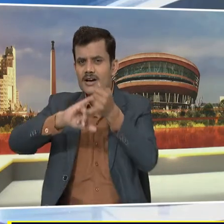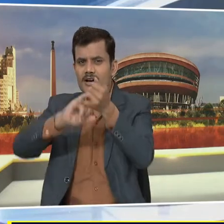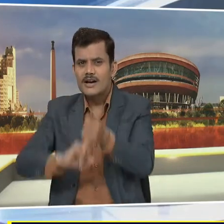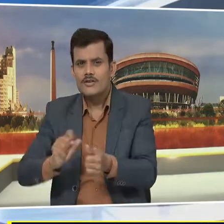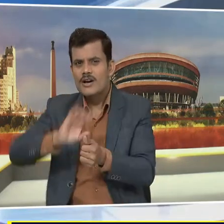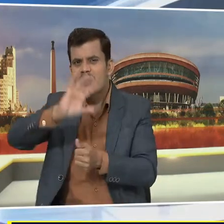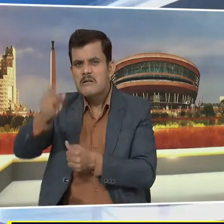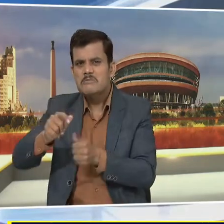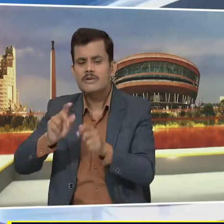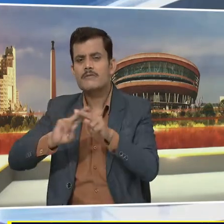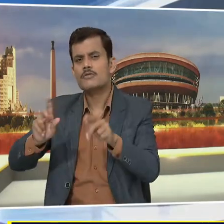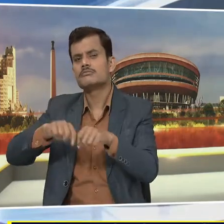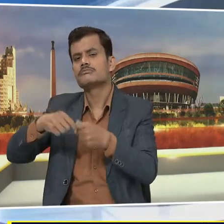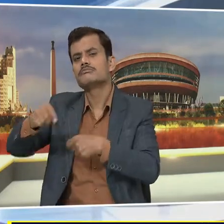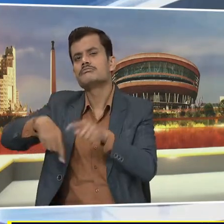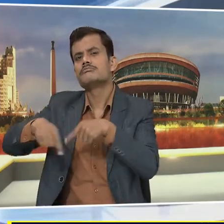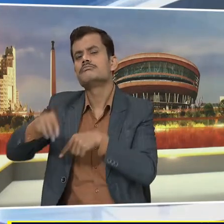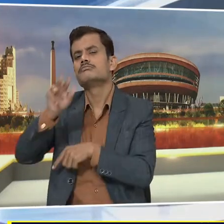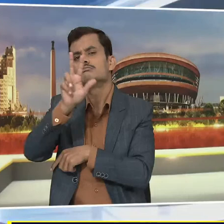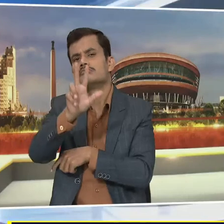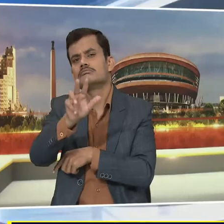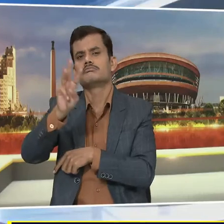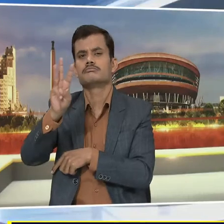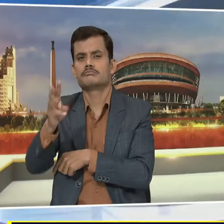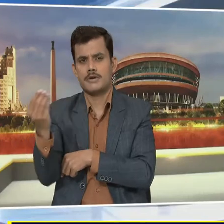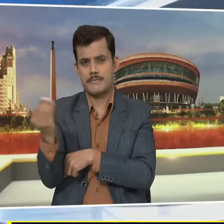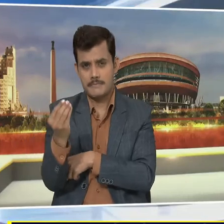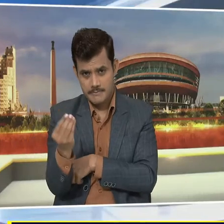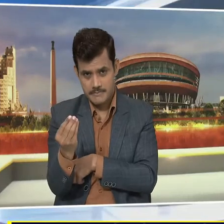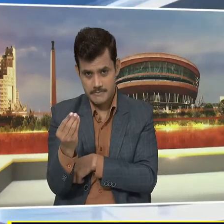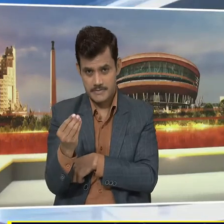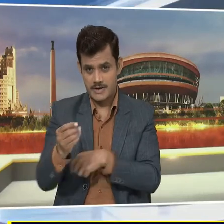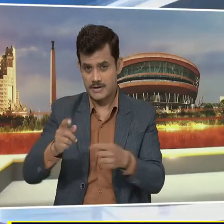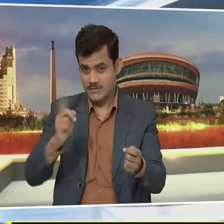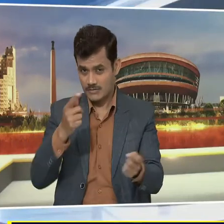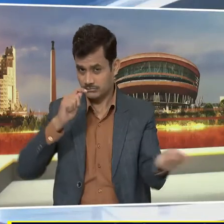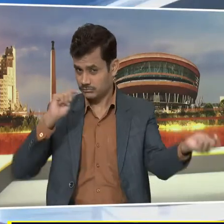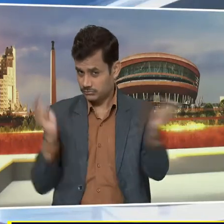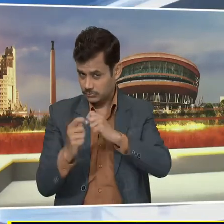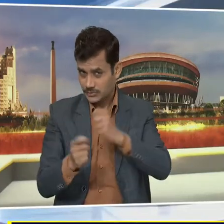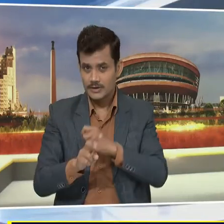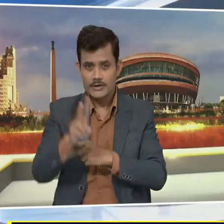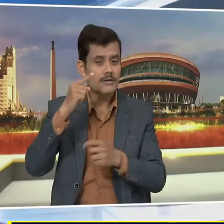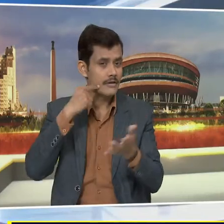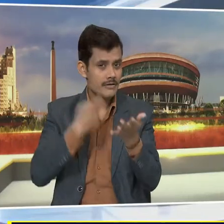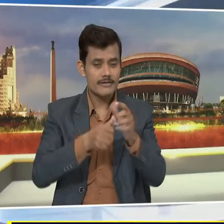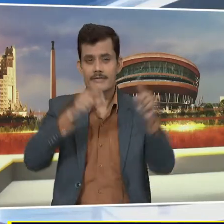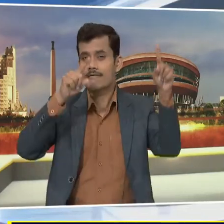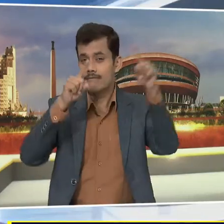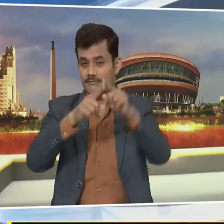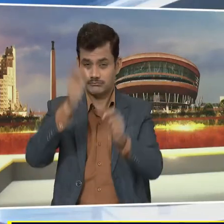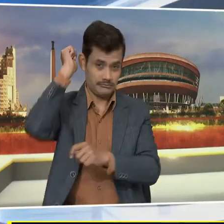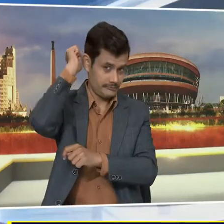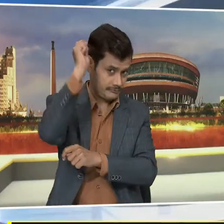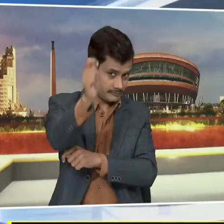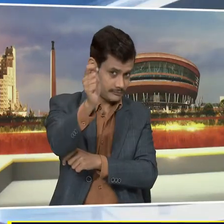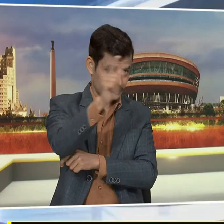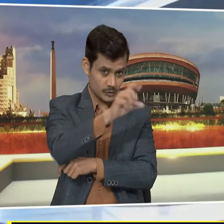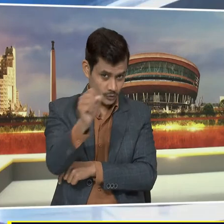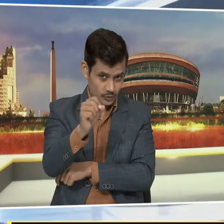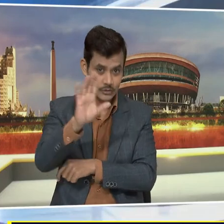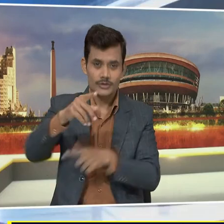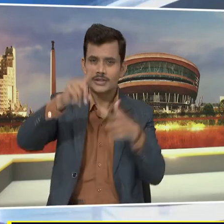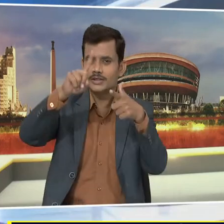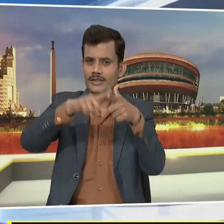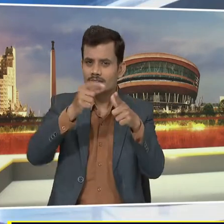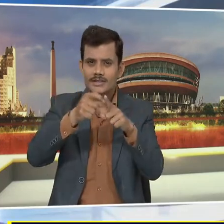83 रन पर धेर हो गई बले बाजी में कोहली ने जहां भारतिये शतिकिये पारी खेली वहीं गेंदबाजी में